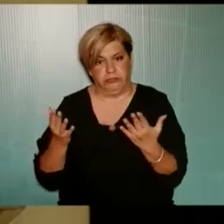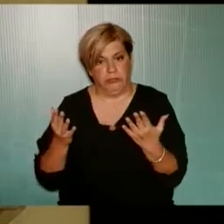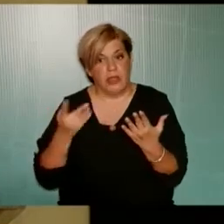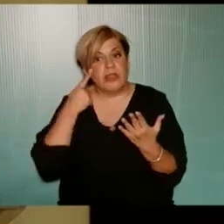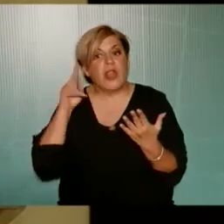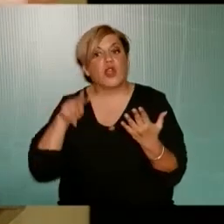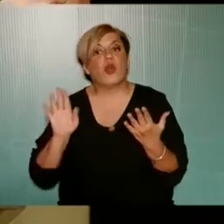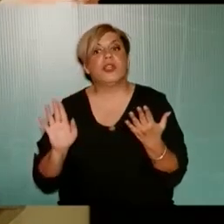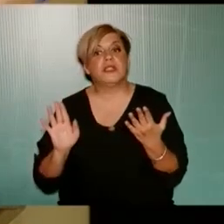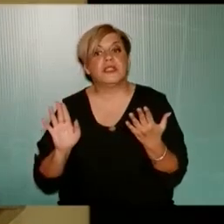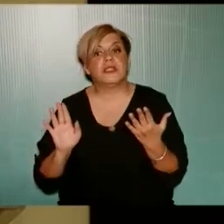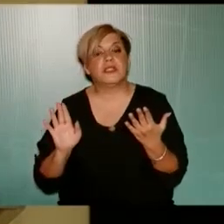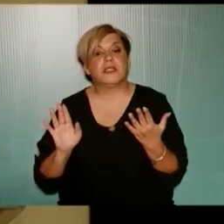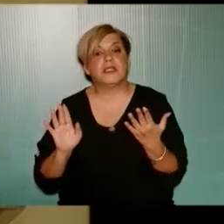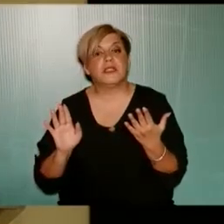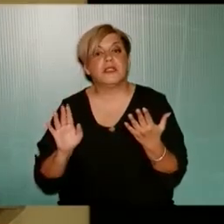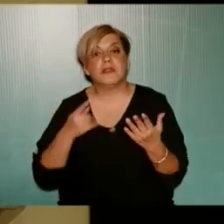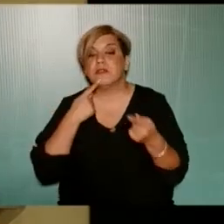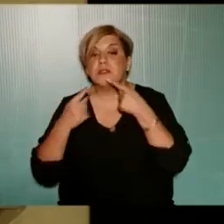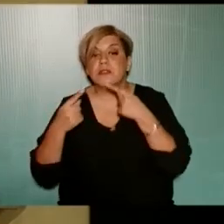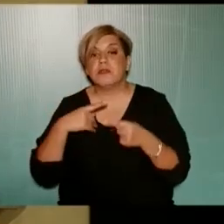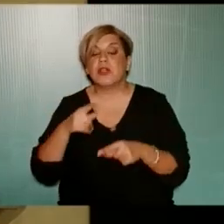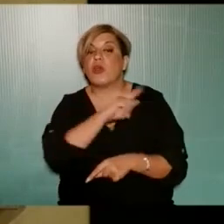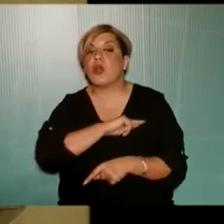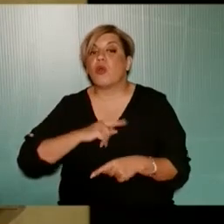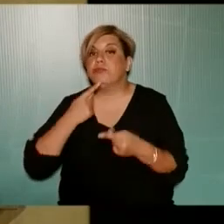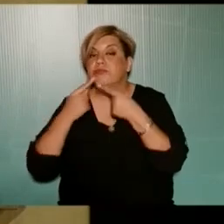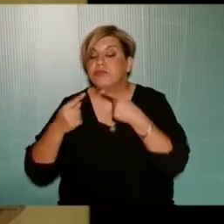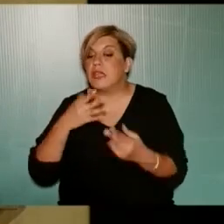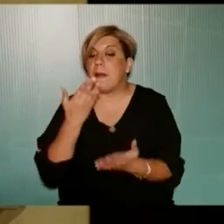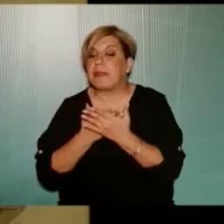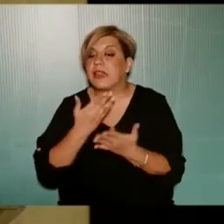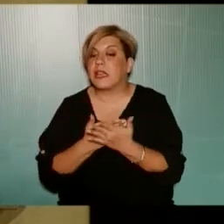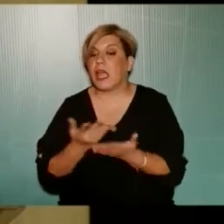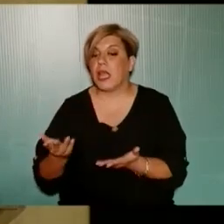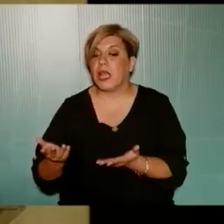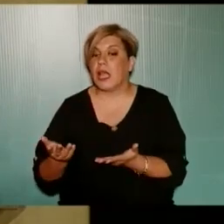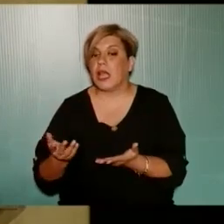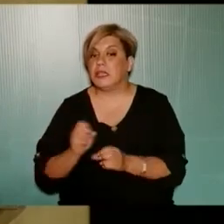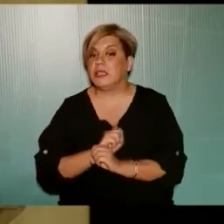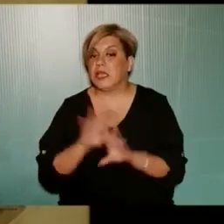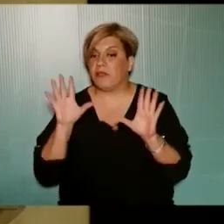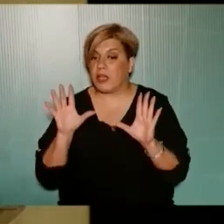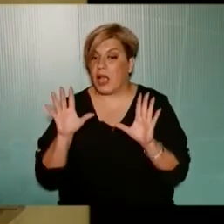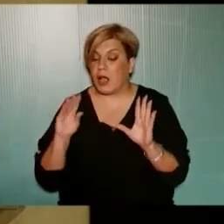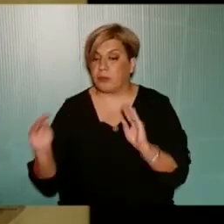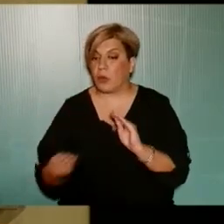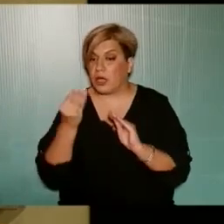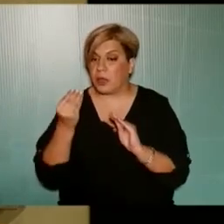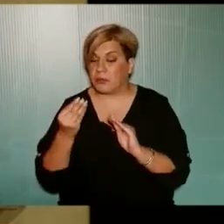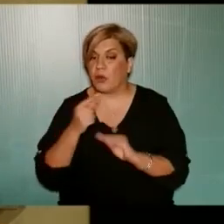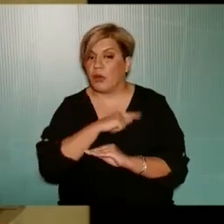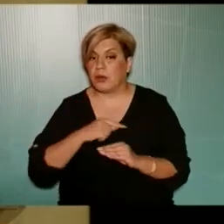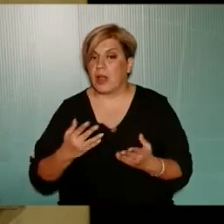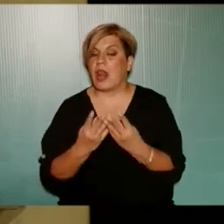Δεν γνωρίζει η διοίκηση. Δεν είναι σε συνεννόηση με τον εργολάβο το τι απαιτείται. Ξαφνικά δηλαδή προκύπτει ότι ο εργολάβος